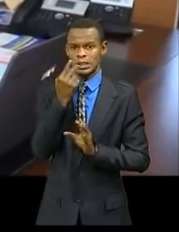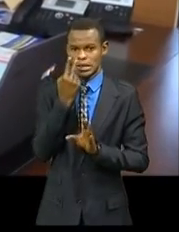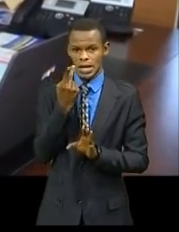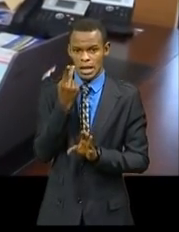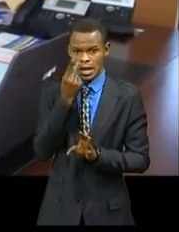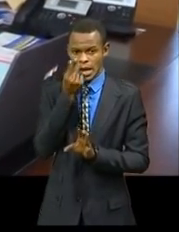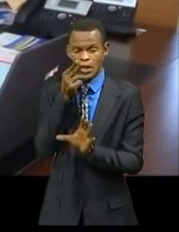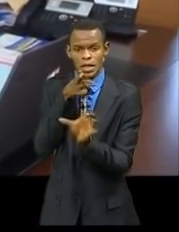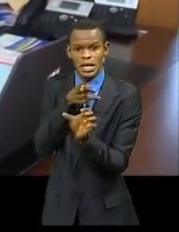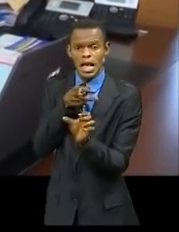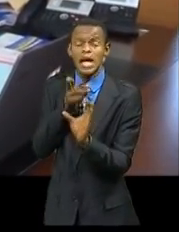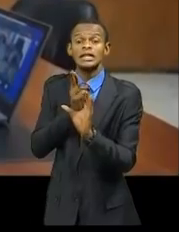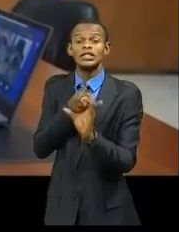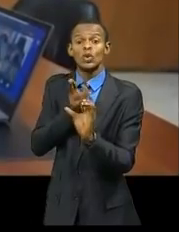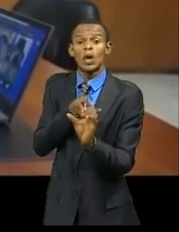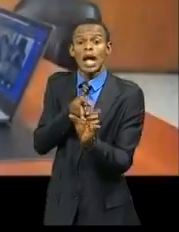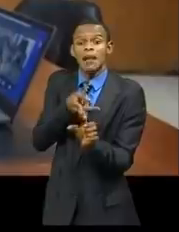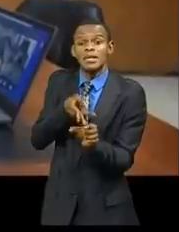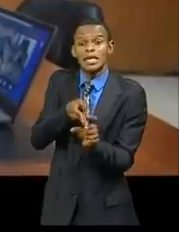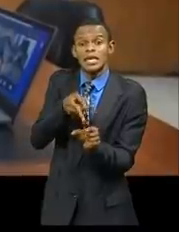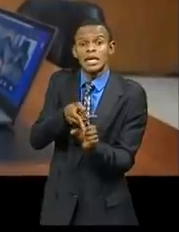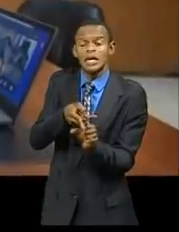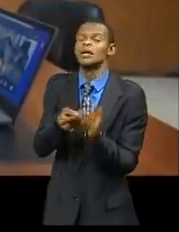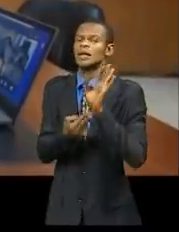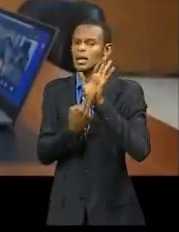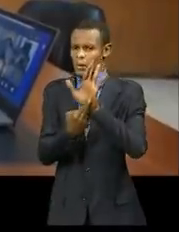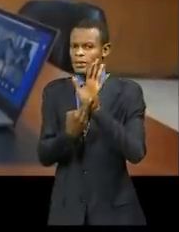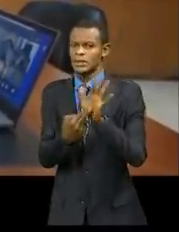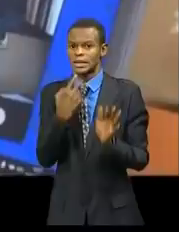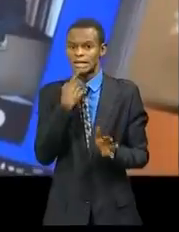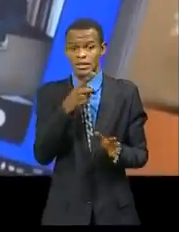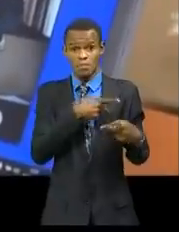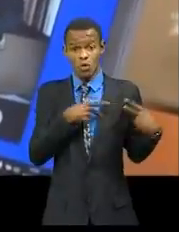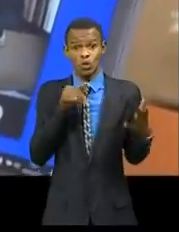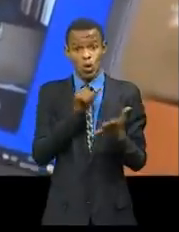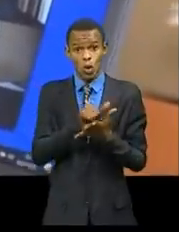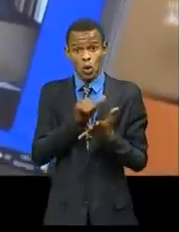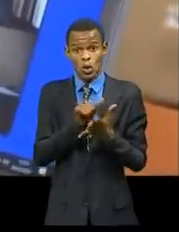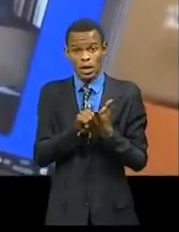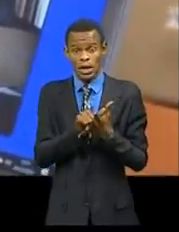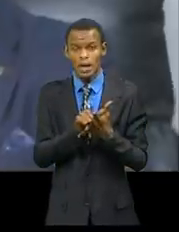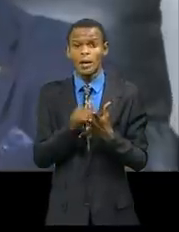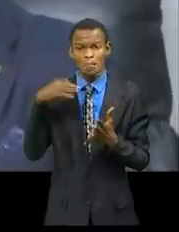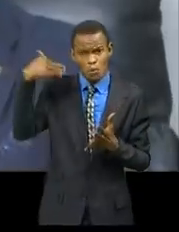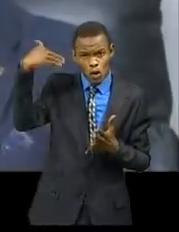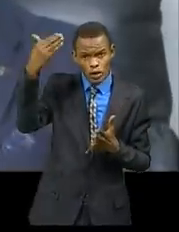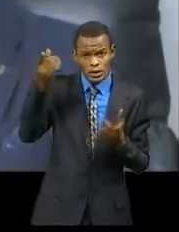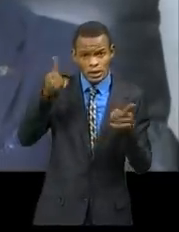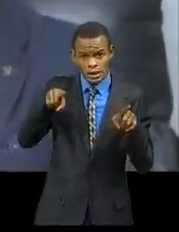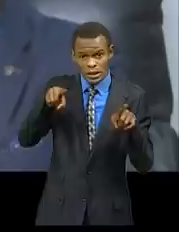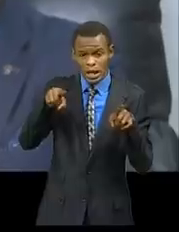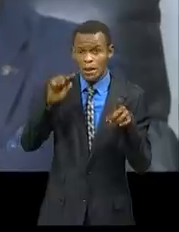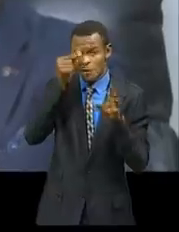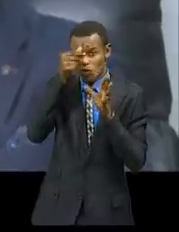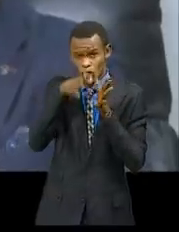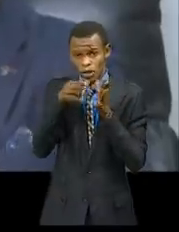du dit protocole intervienne au cours du 41e sommet ordinaire des chefs d'État et de gouvernement de la SADEC